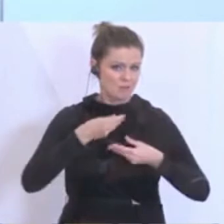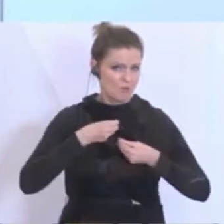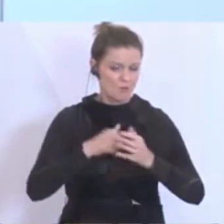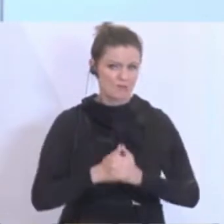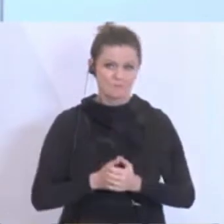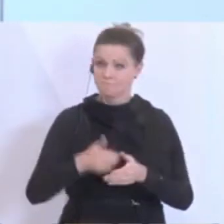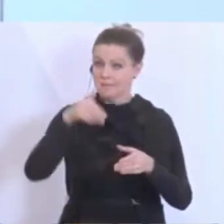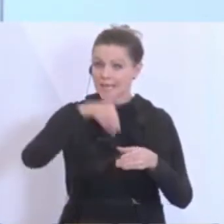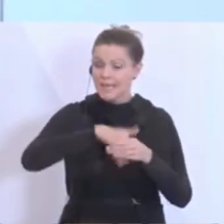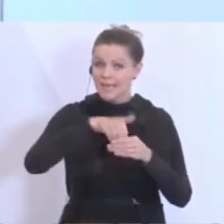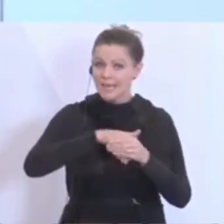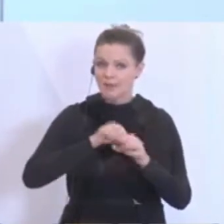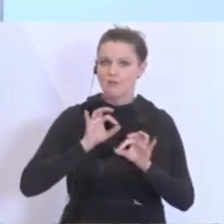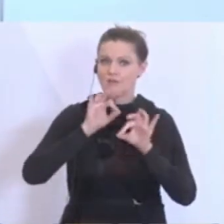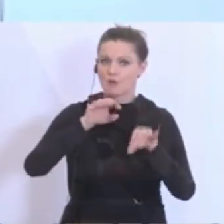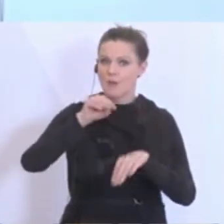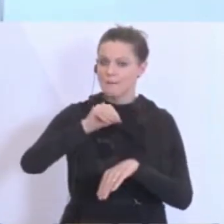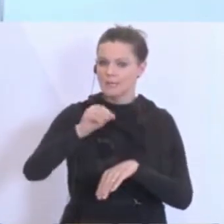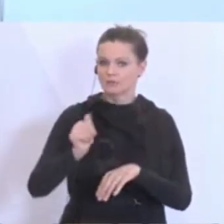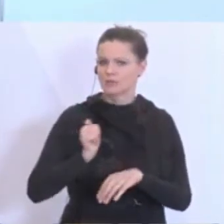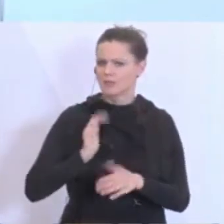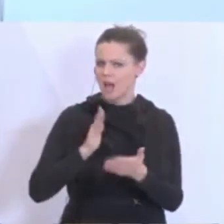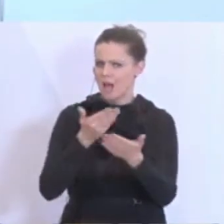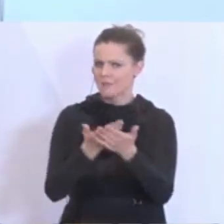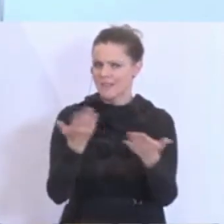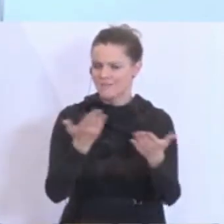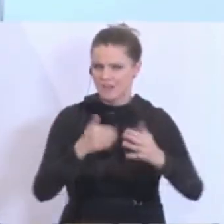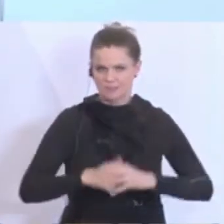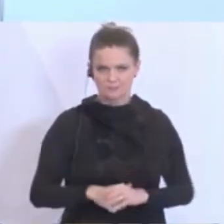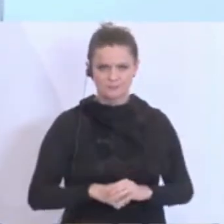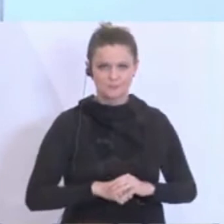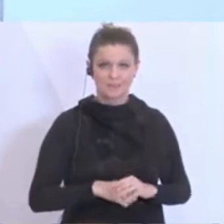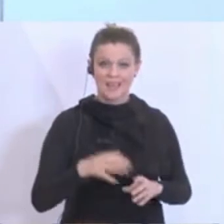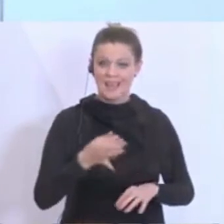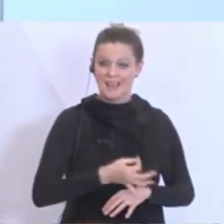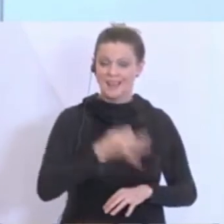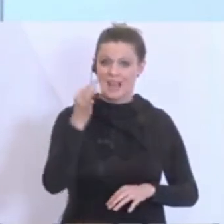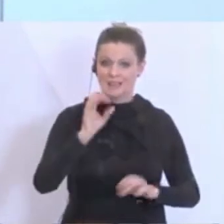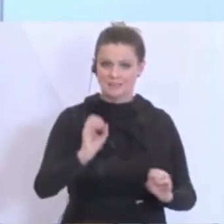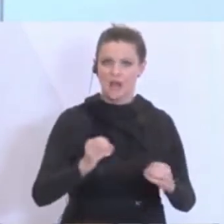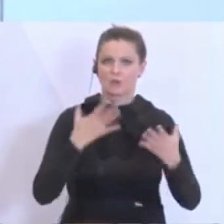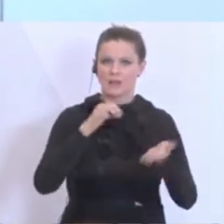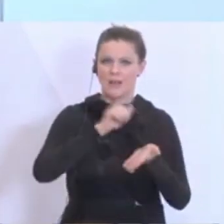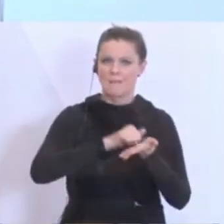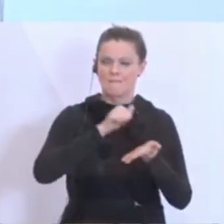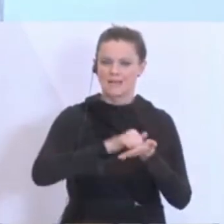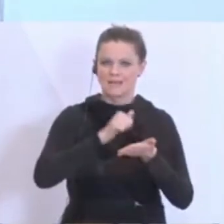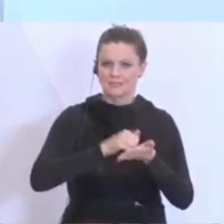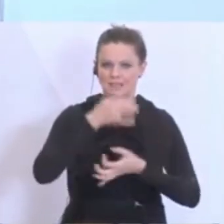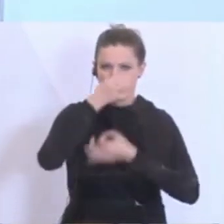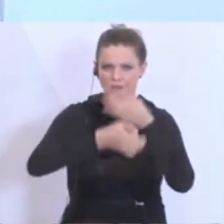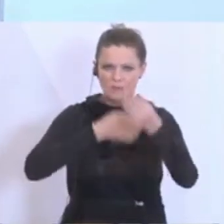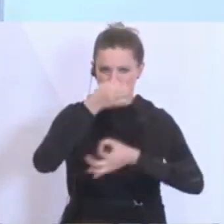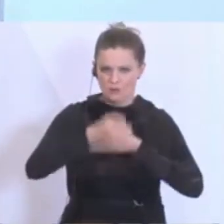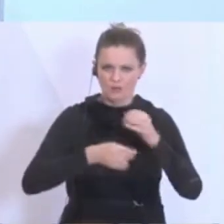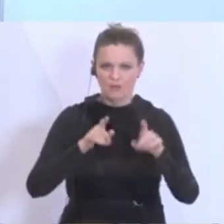wird inhaltlich für unsere Milizsoldaten darüber geboten? Es geht um tagesaktuelle Pressespiegel, aktuelle